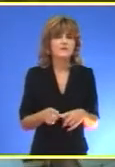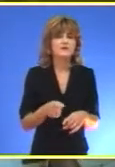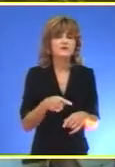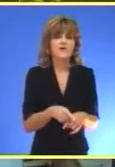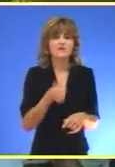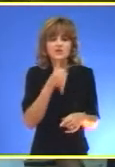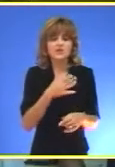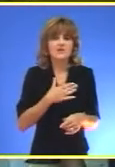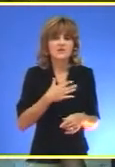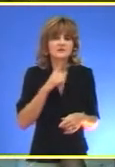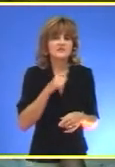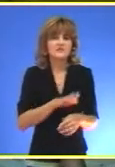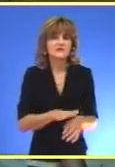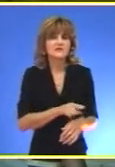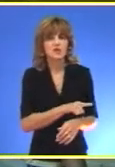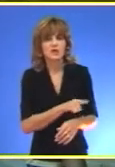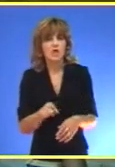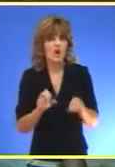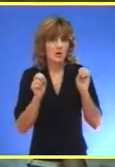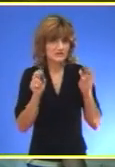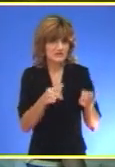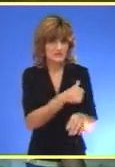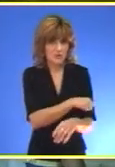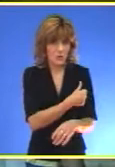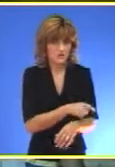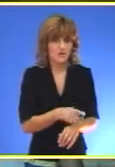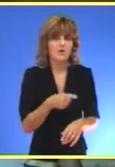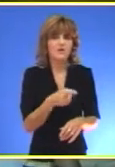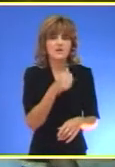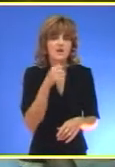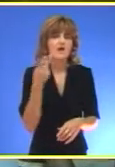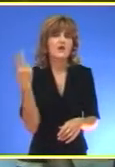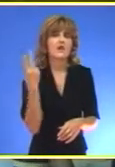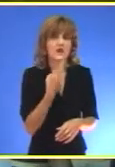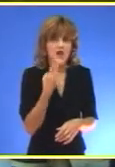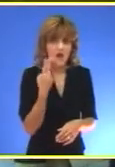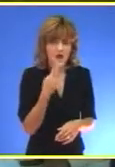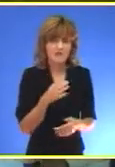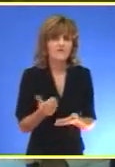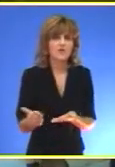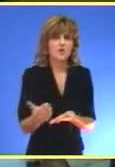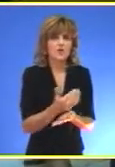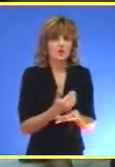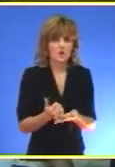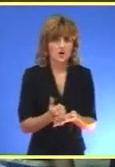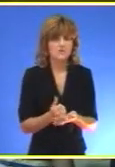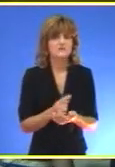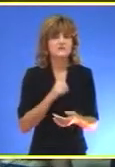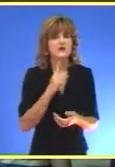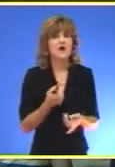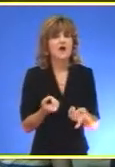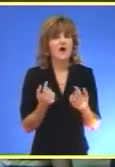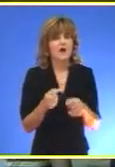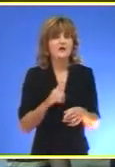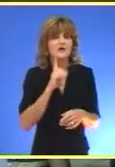smo danas otvorili za 10 do 18 godina Je pre svega namenjen naravno samim koristicima ce u ovoj dečici Ali